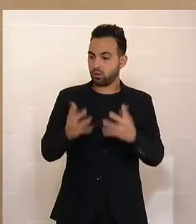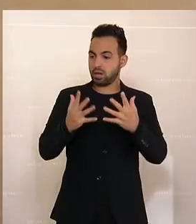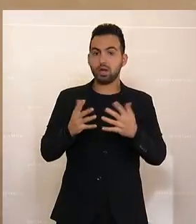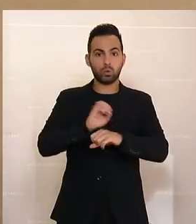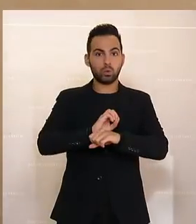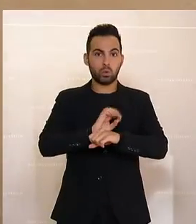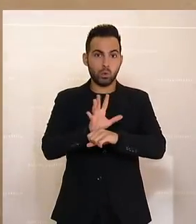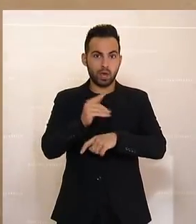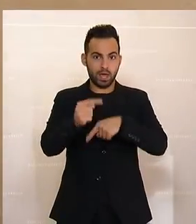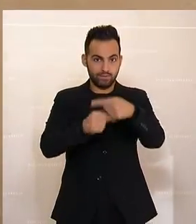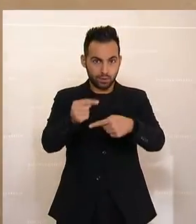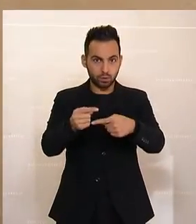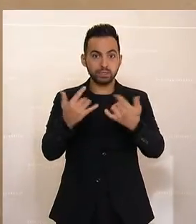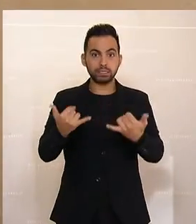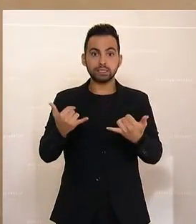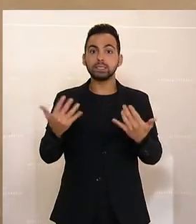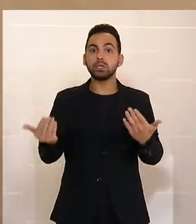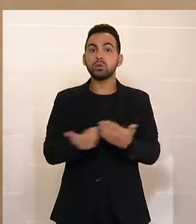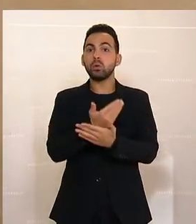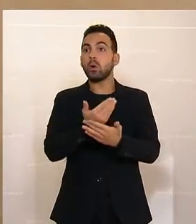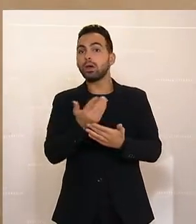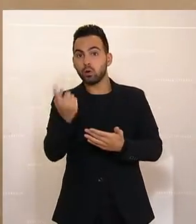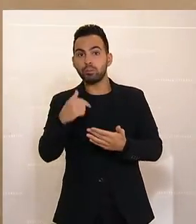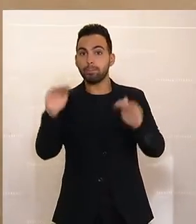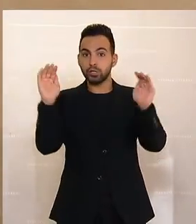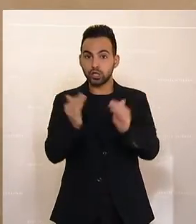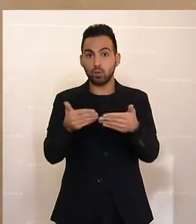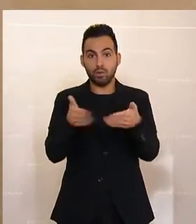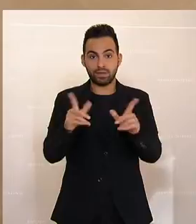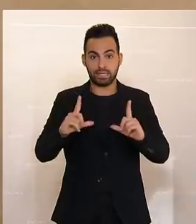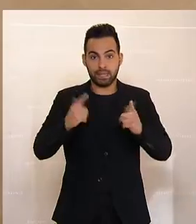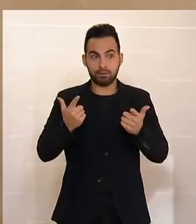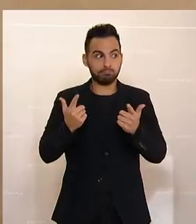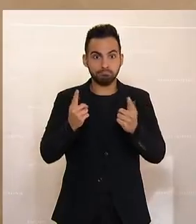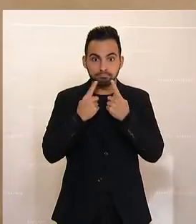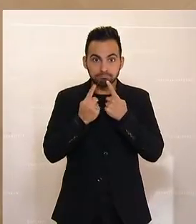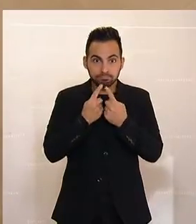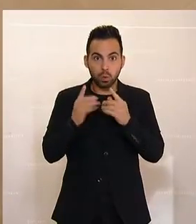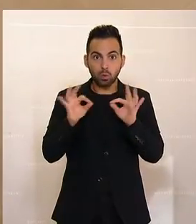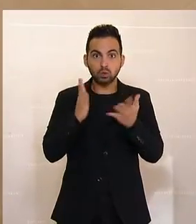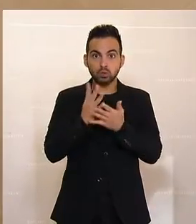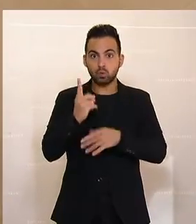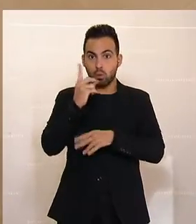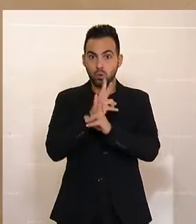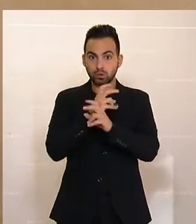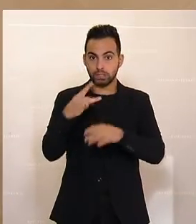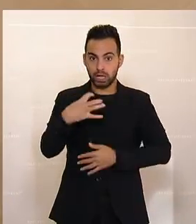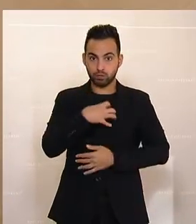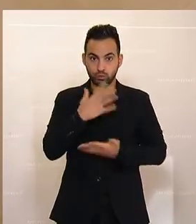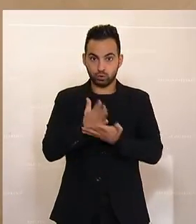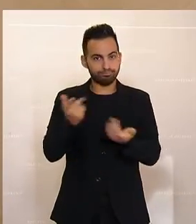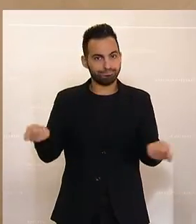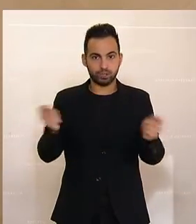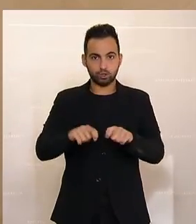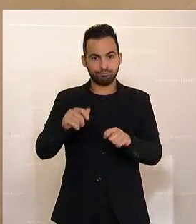-Entwicklungen werden neuerliche Beschränkungen des öffentlichen Lebens diskutiert oder bereits in Oberösterreich, Salzburg heute